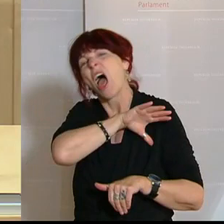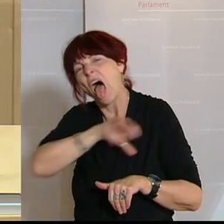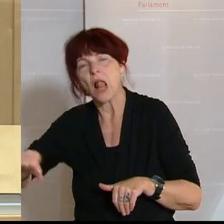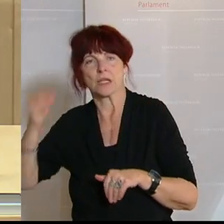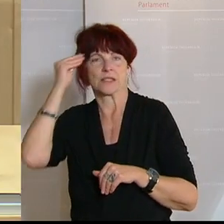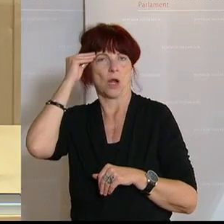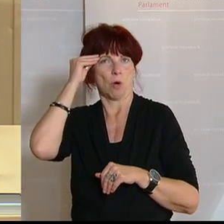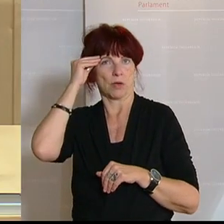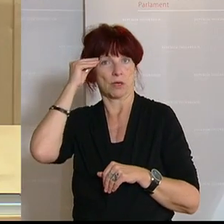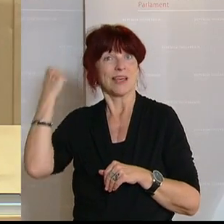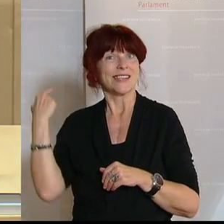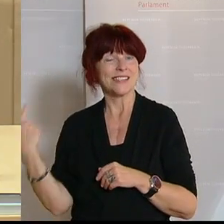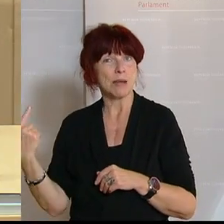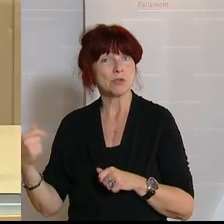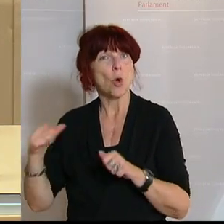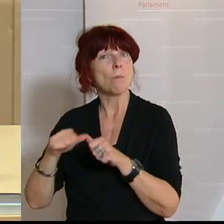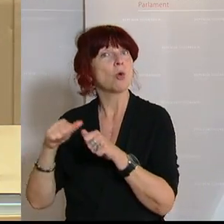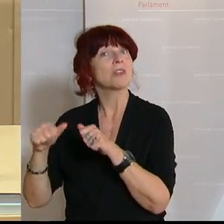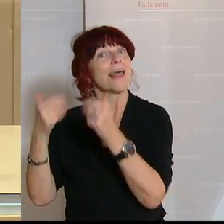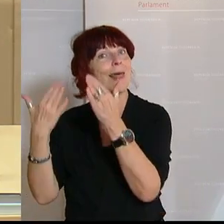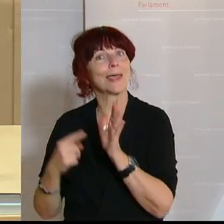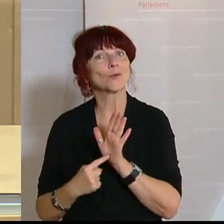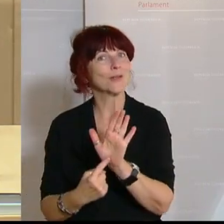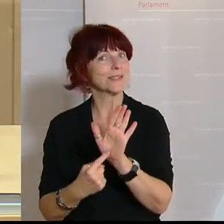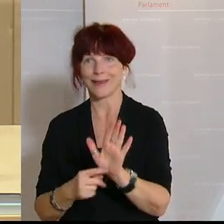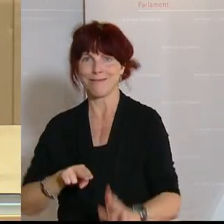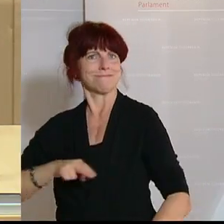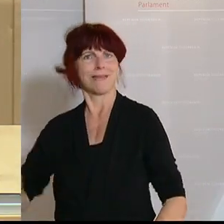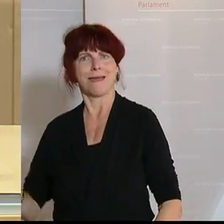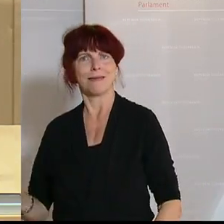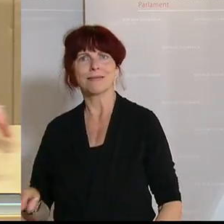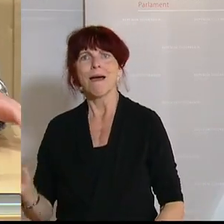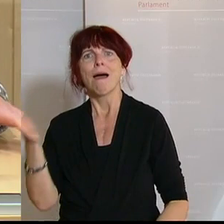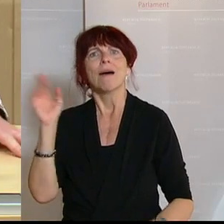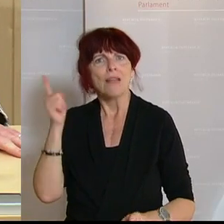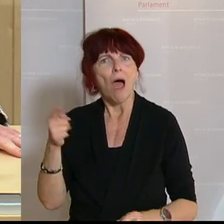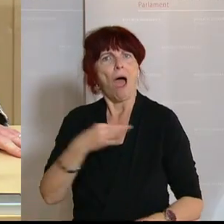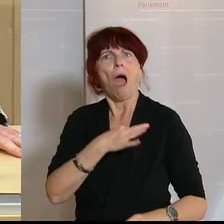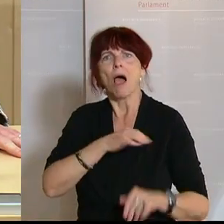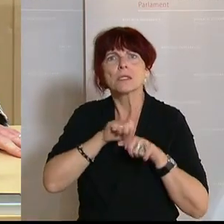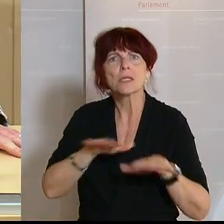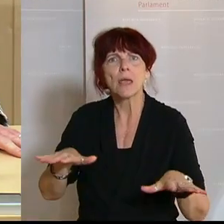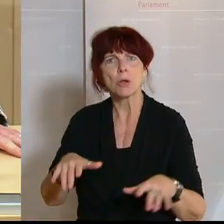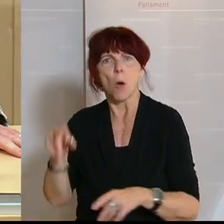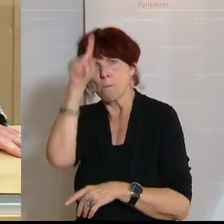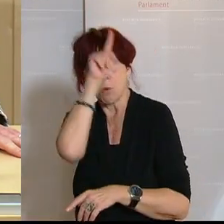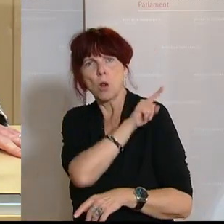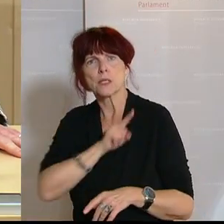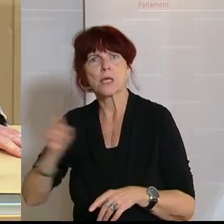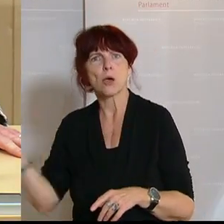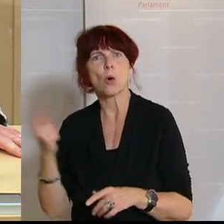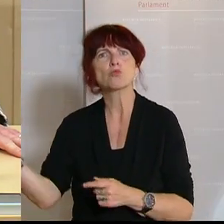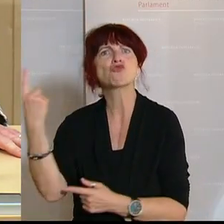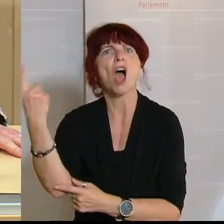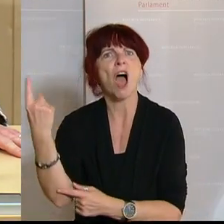Nein, Sie machen lieber Angst, dass die Bürger bestraft werden, dass die Polizei kommt, wenn man sich nicht an die Maßnahmen hält. Damit haben Sie aber